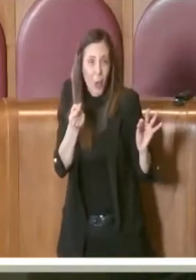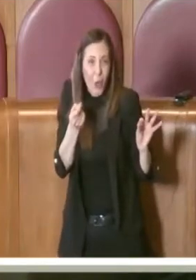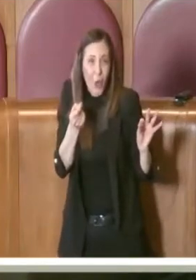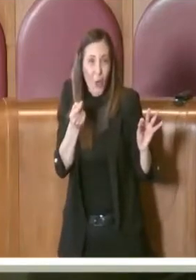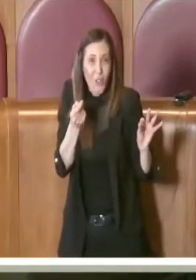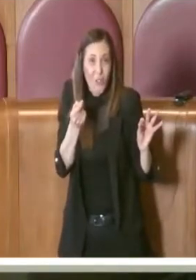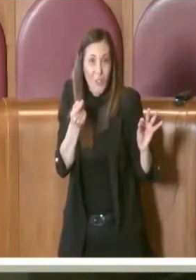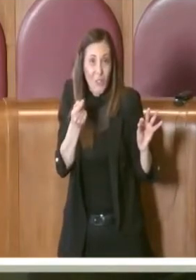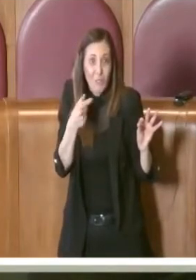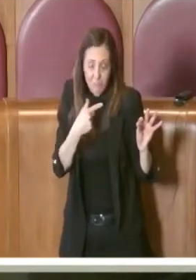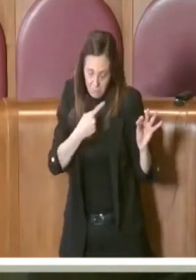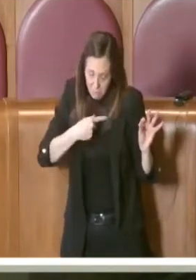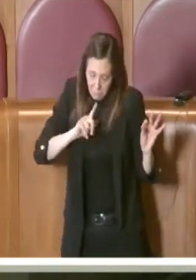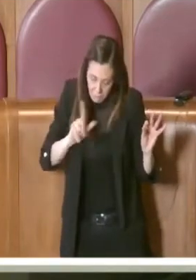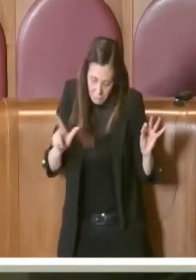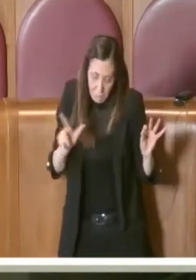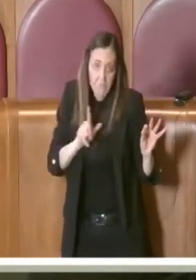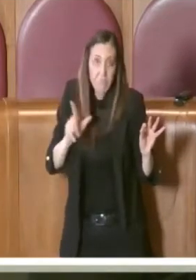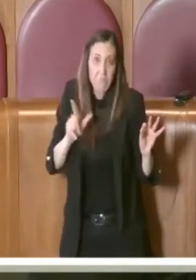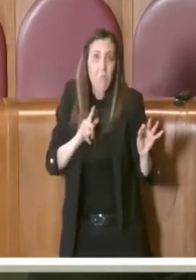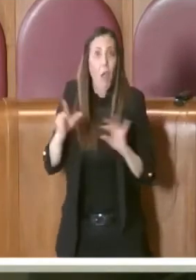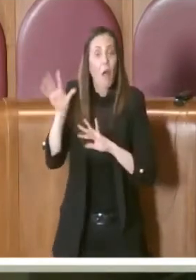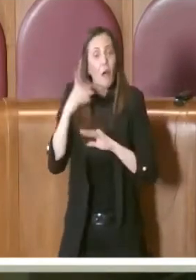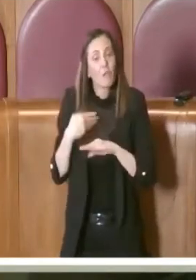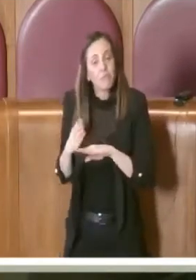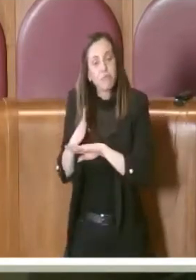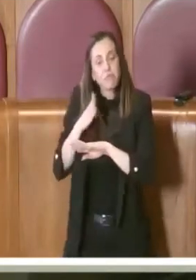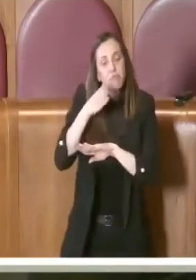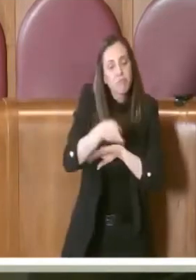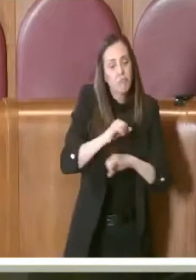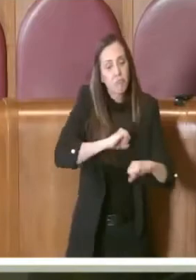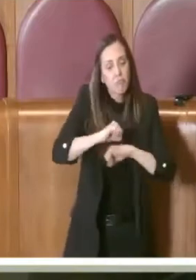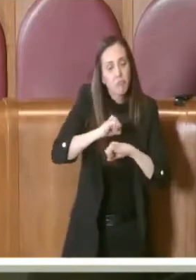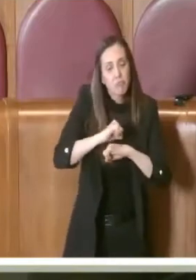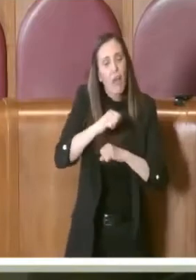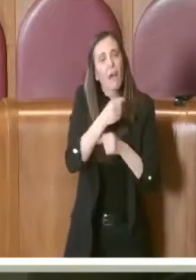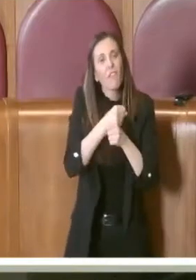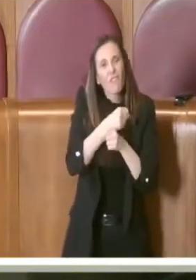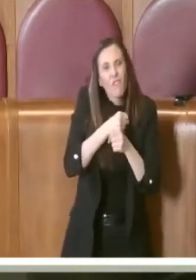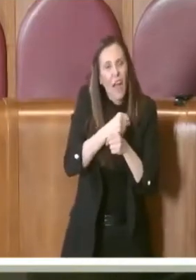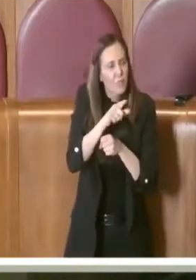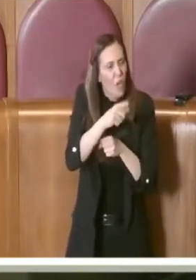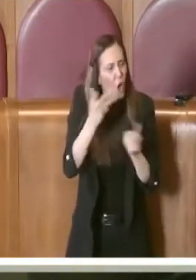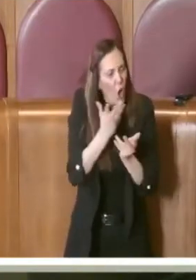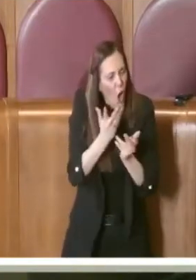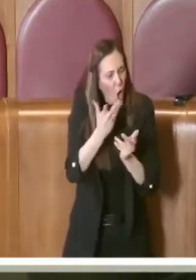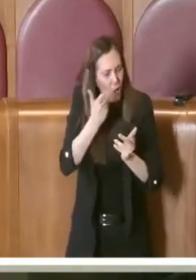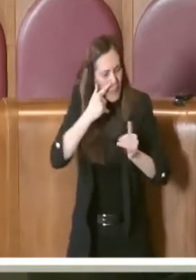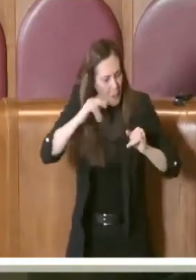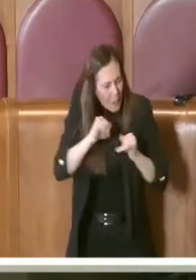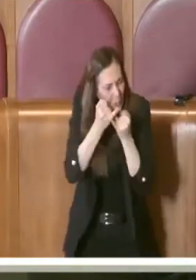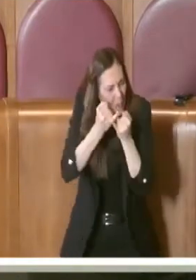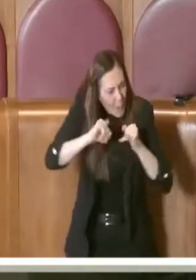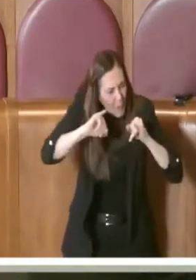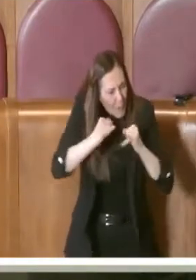a raccogliere anche informazioni su cosa facesse Farmacup nel dettaglio, perché